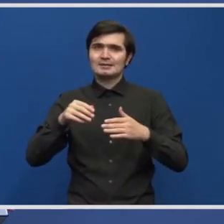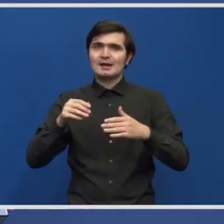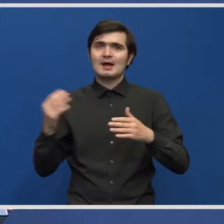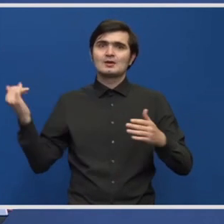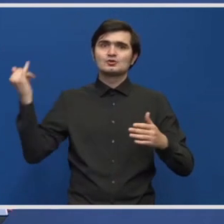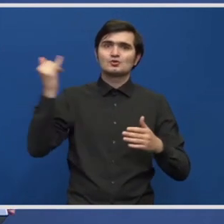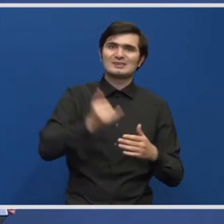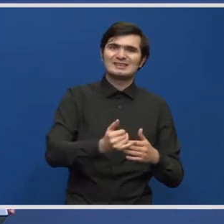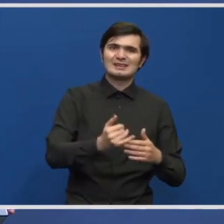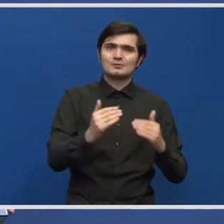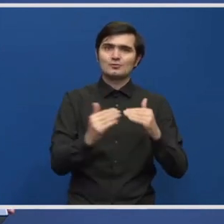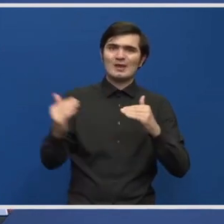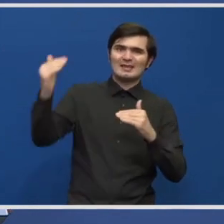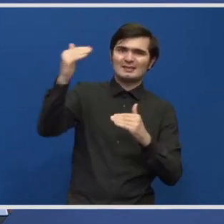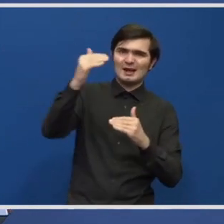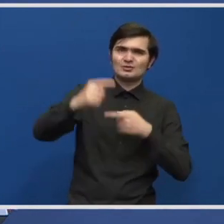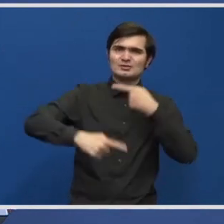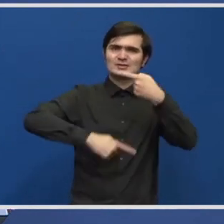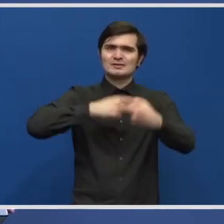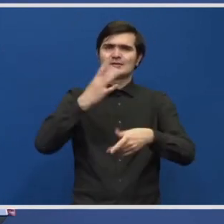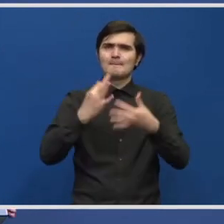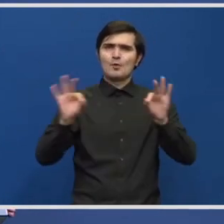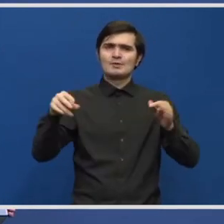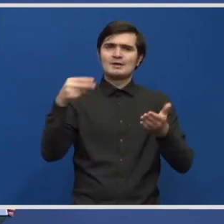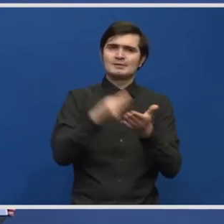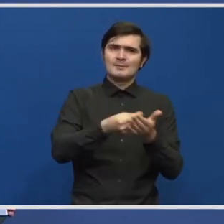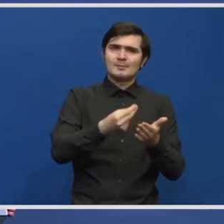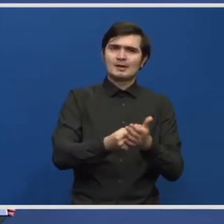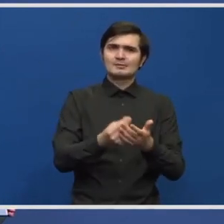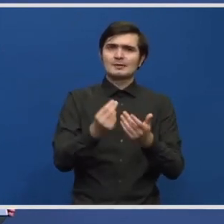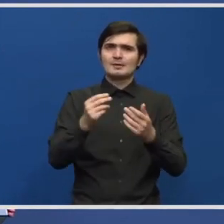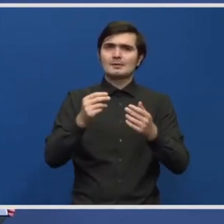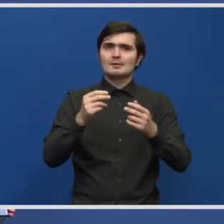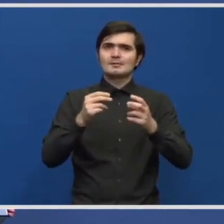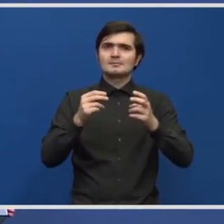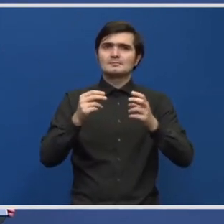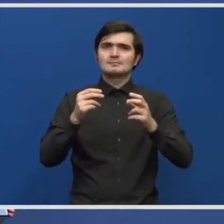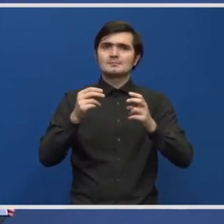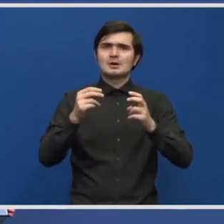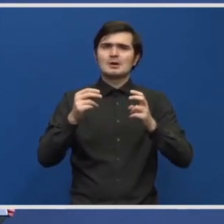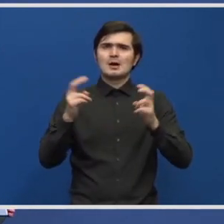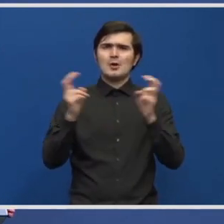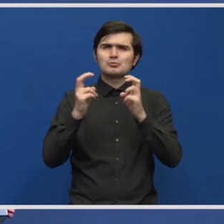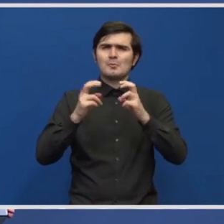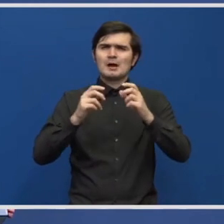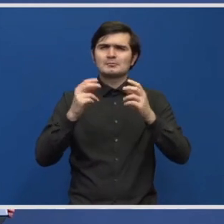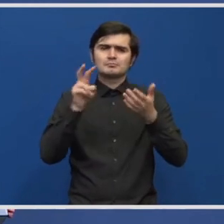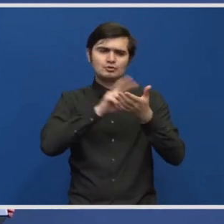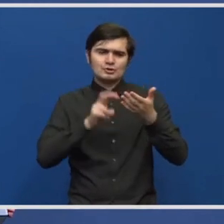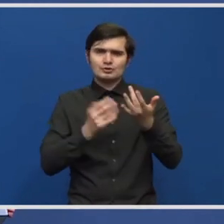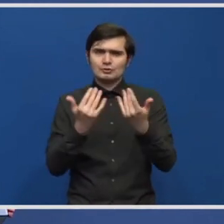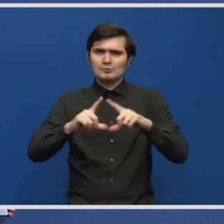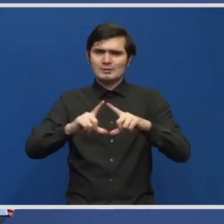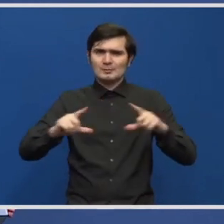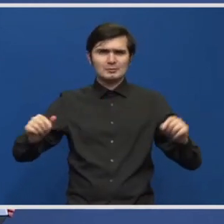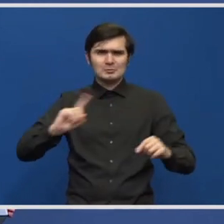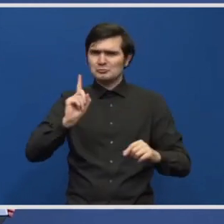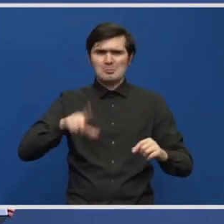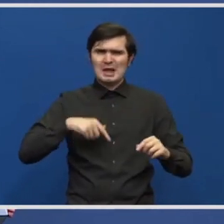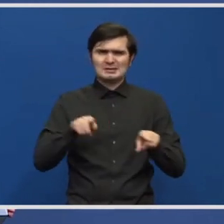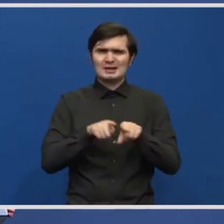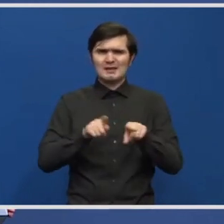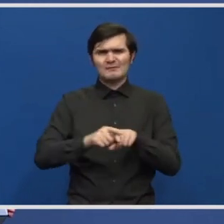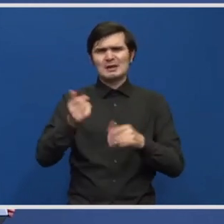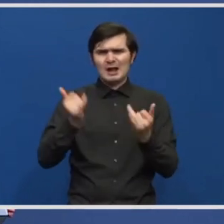cu sistem modern de plată, cu cititori de numere de matriculare, cu bariere moderne. Scăpăm de acel sistem oribil cu FISA